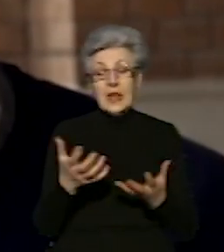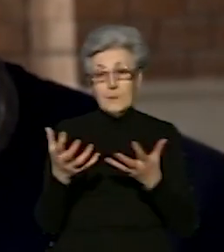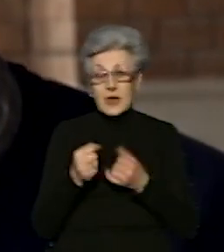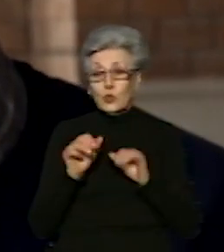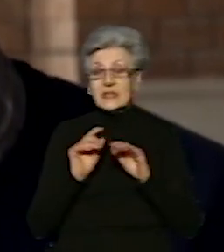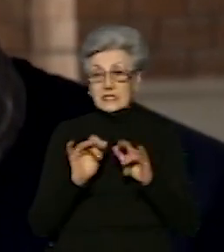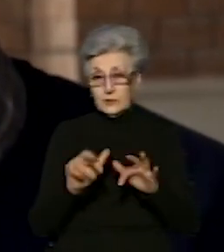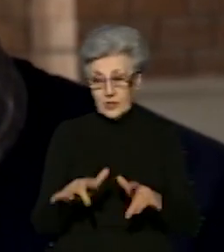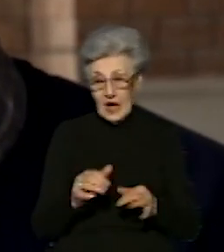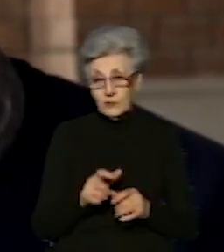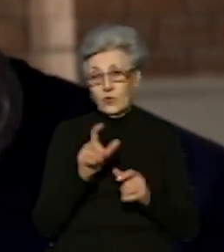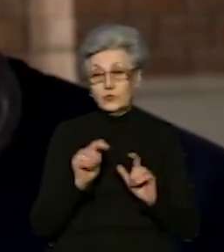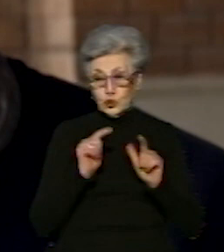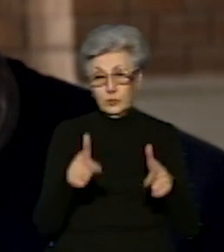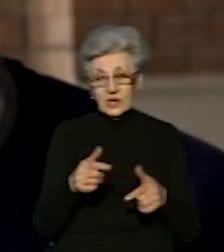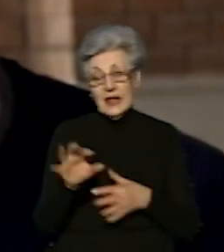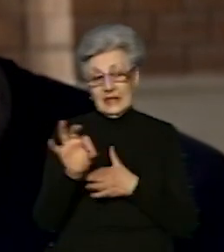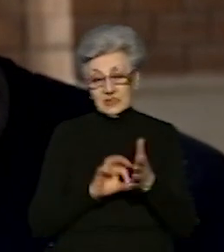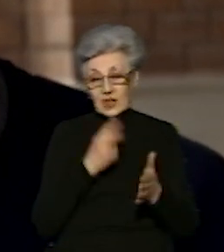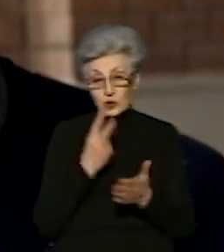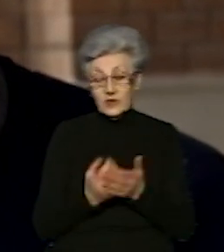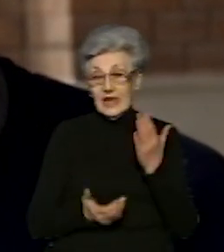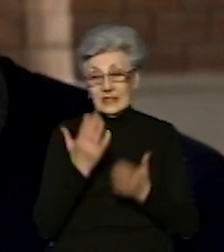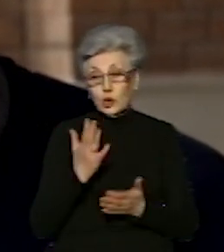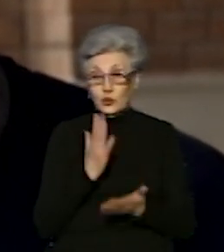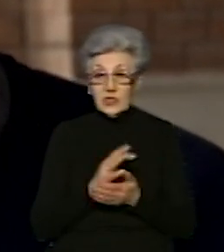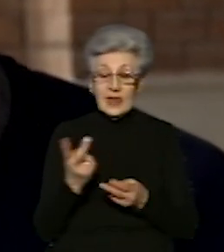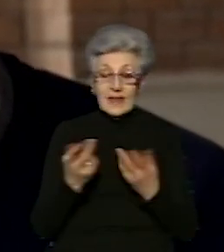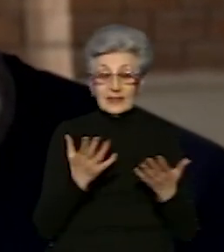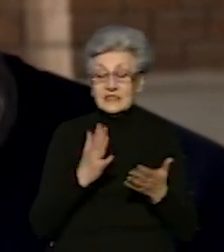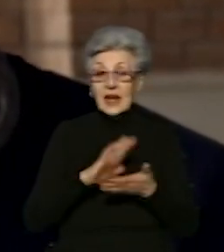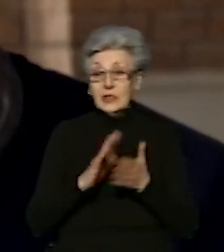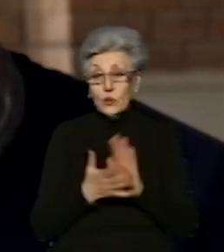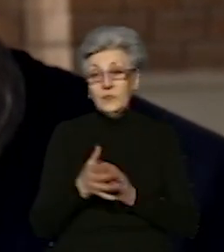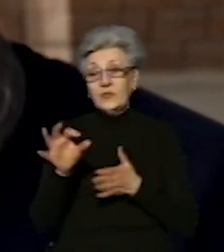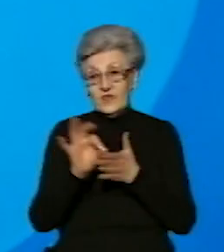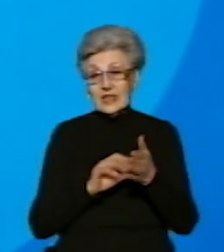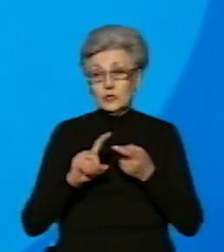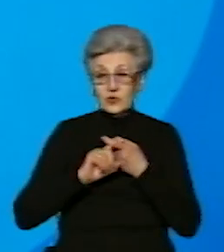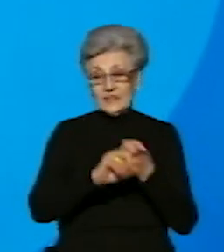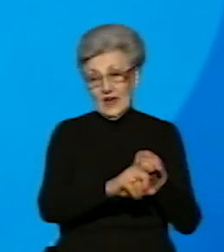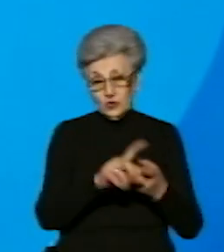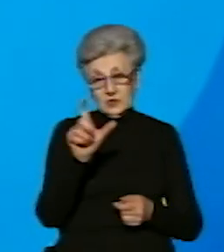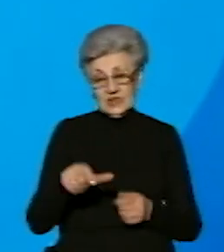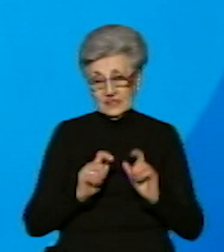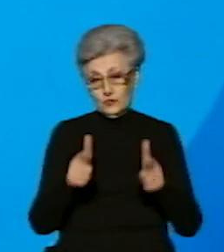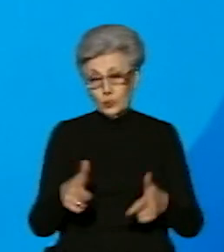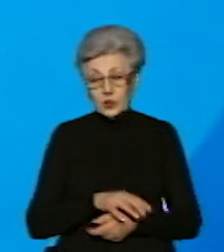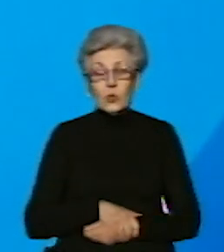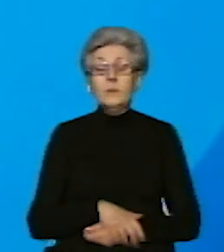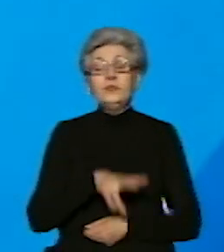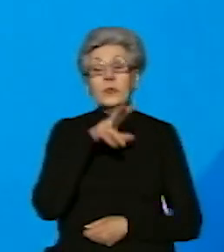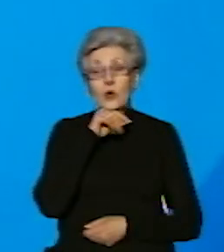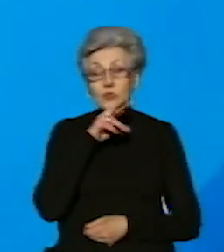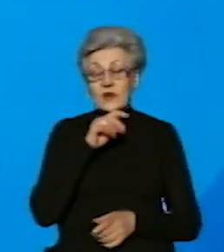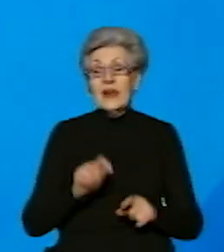якщо є відразу видно якісь неузгодженості, вони відразу зв'язуються з абітурієнтом. У Чернівцях